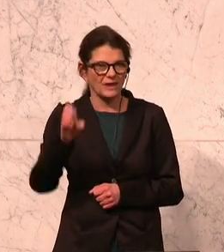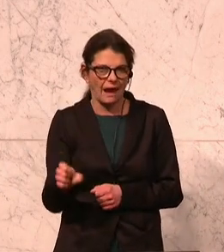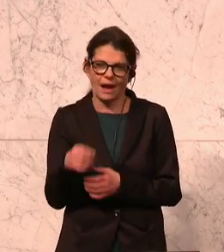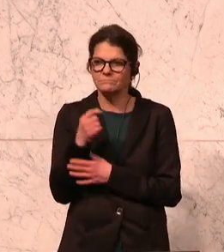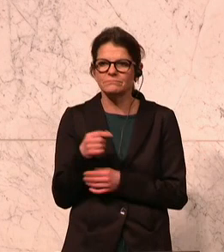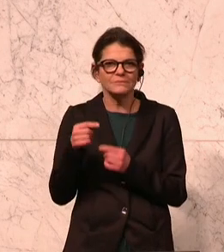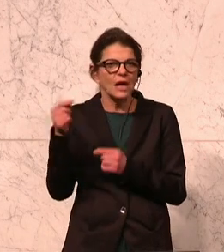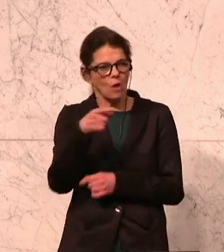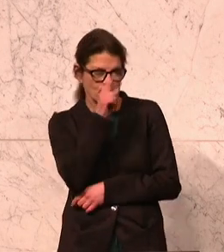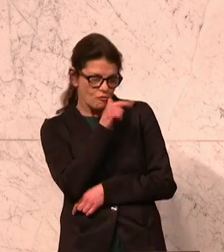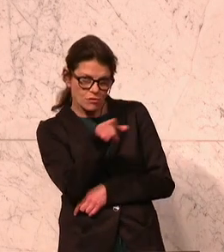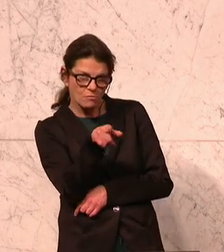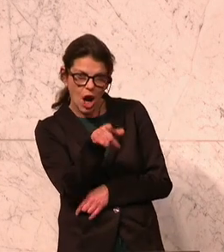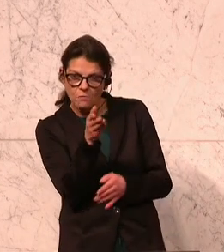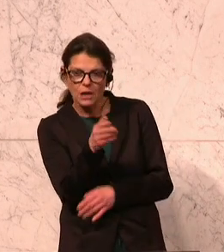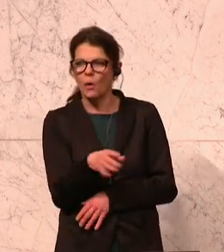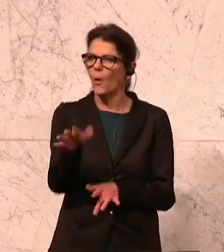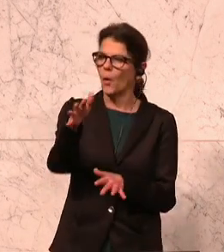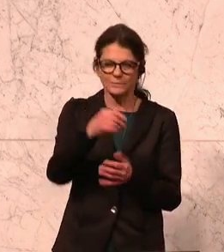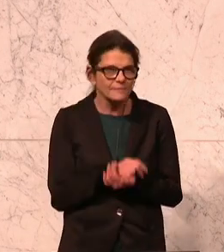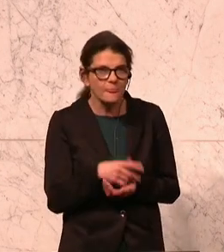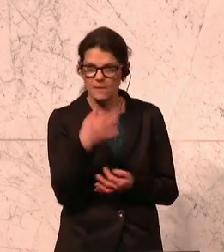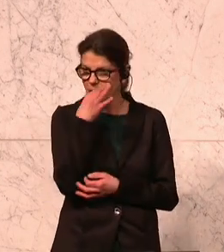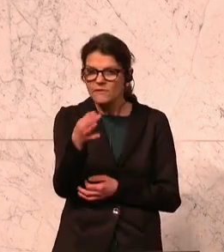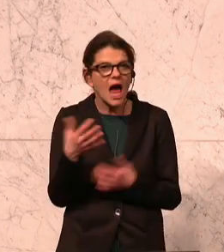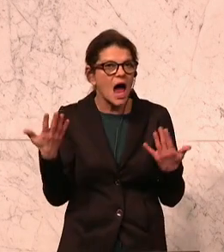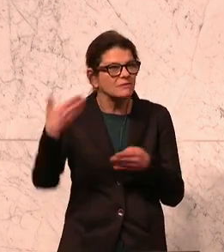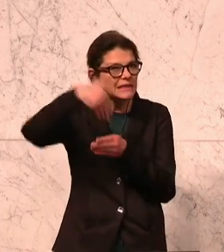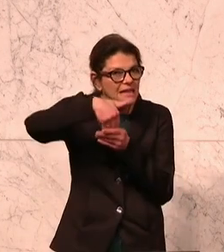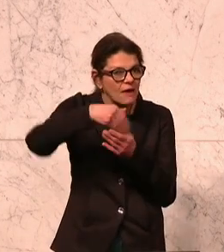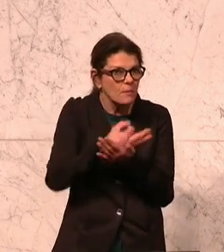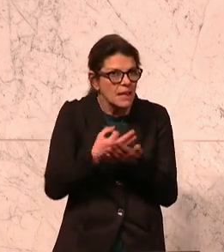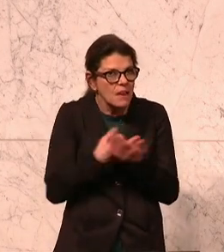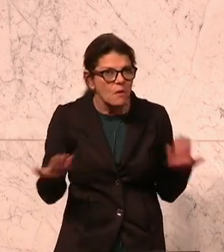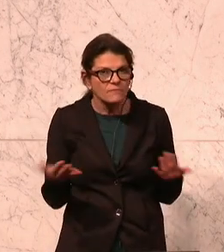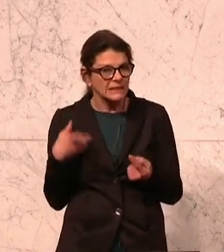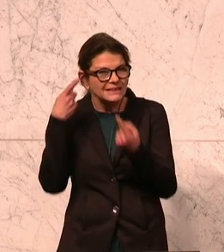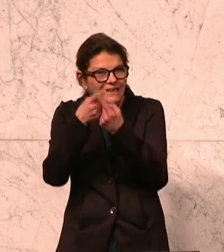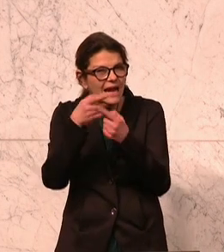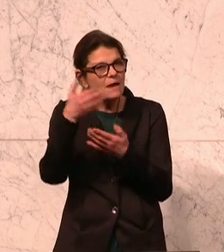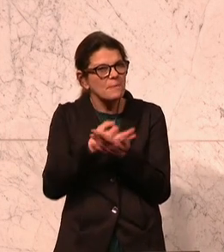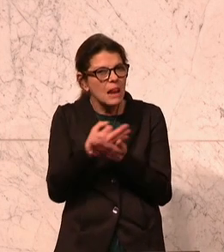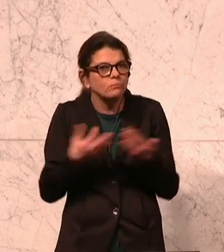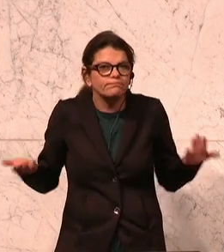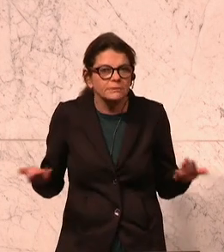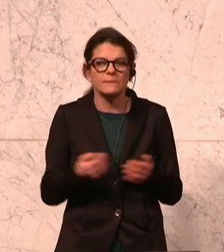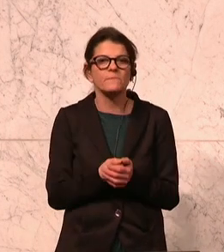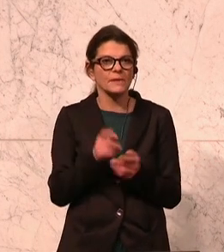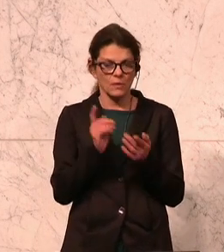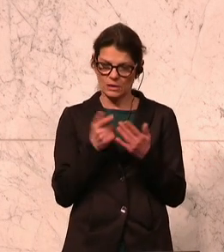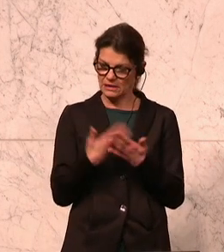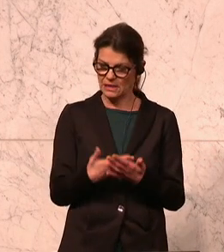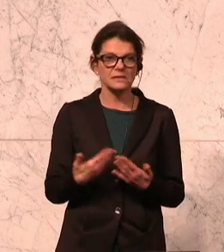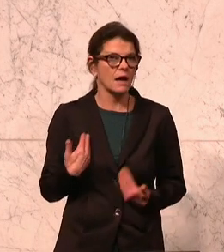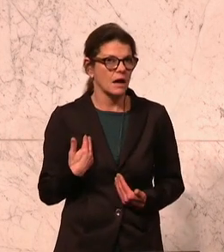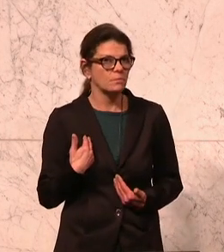wissen. Also die Frage ist, was ist sozusagen der Inhalt von Bildung und was ist das Ziel von Bildung. Und genau in diesem Sinne